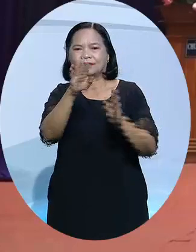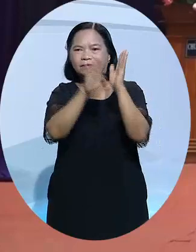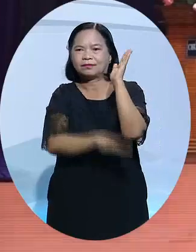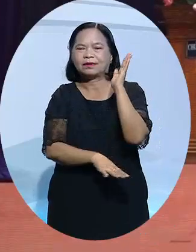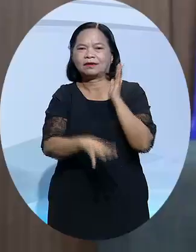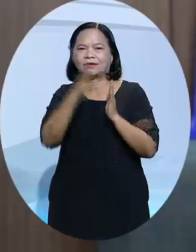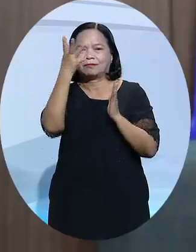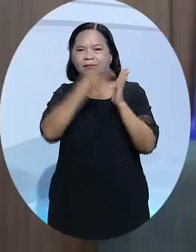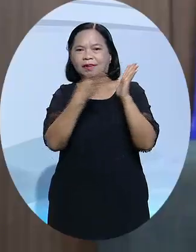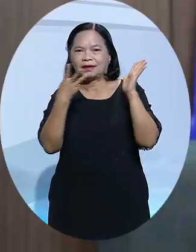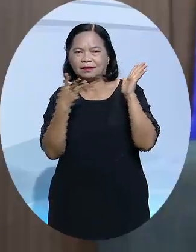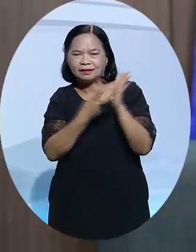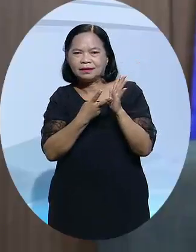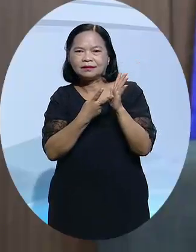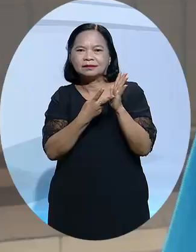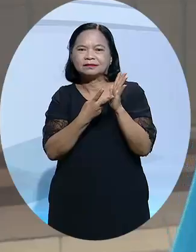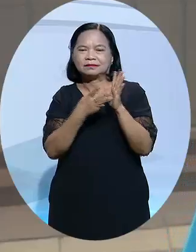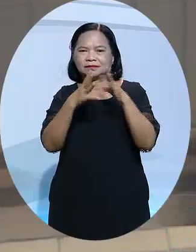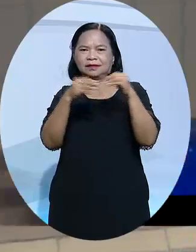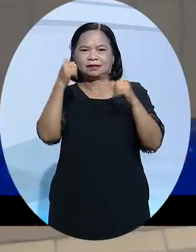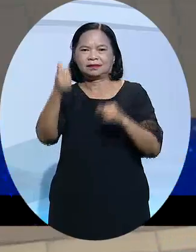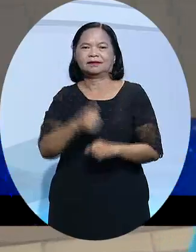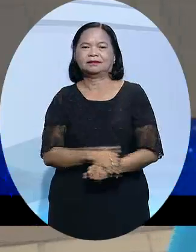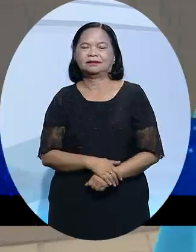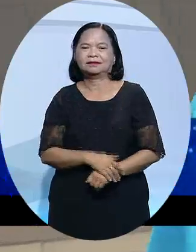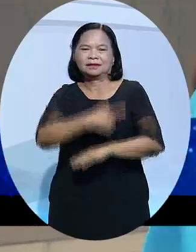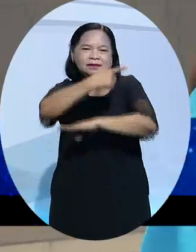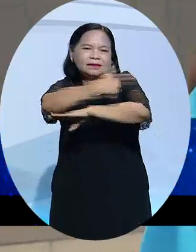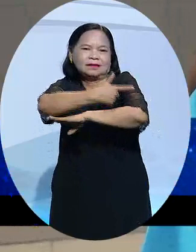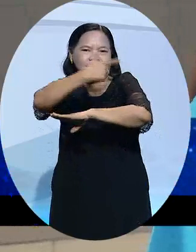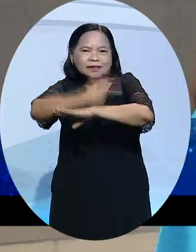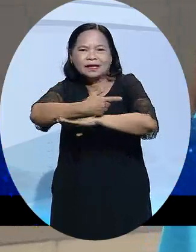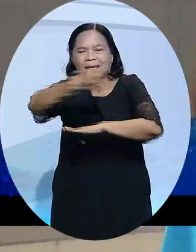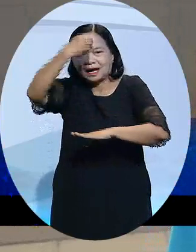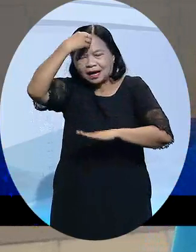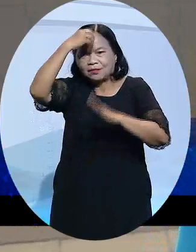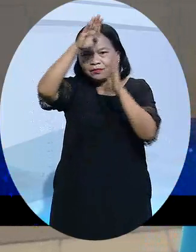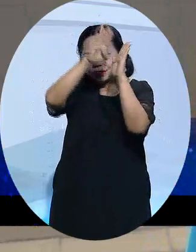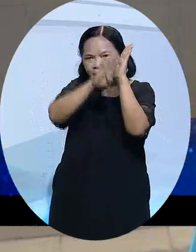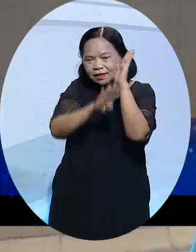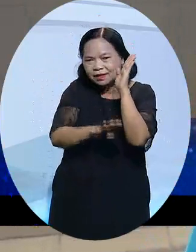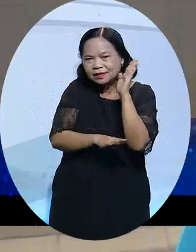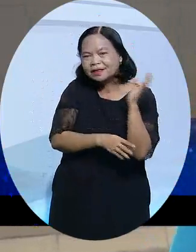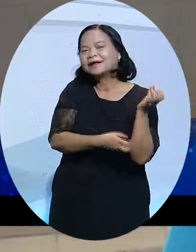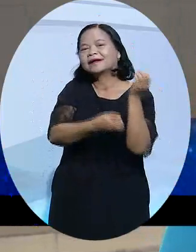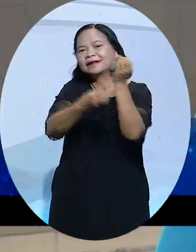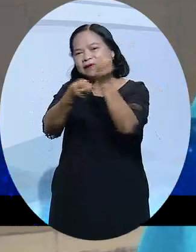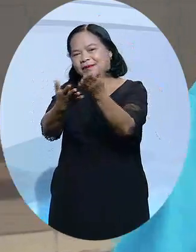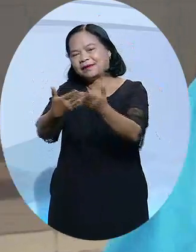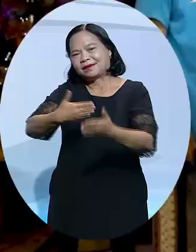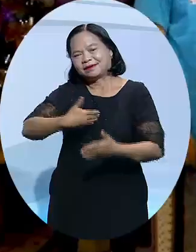khóa sinh viên ra trường và các em có việc làm rất là tốt. Trong suốt thời gian học thì chương trình đem lại cho em rất nhiều lợi ích giống như là